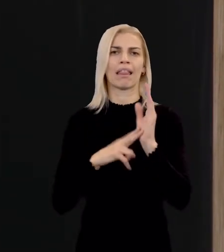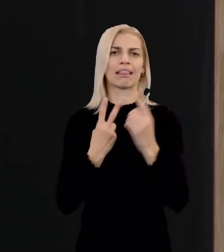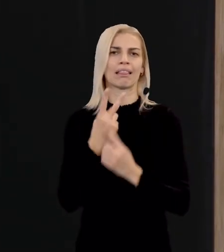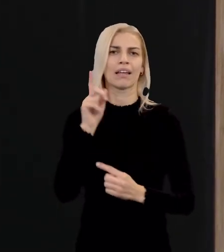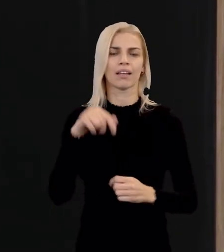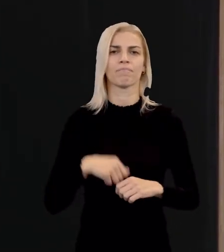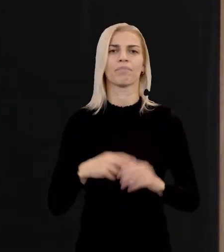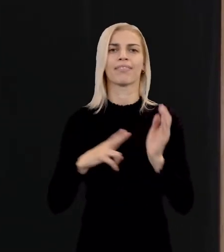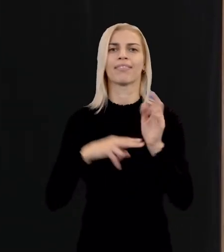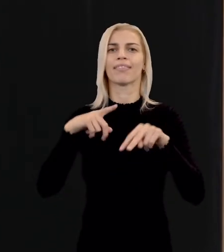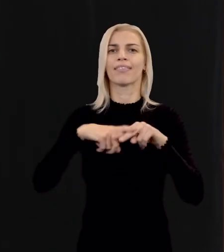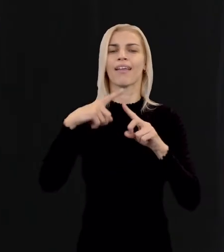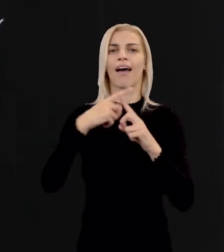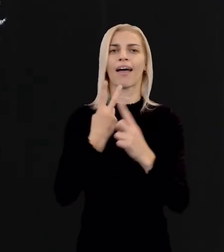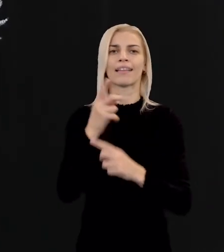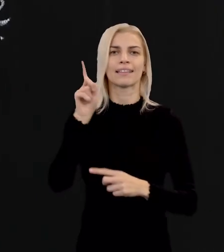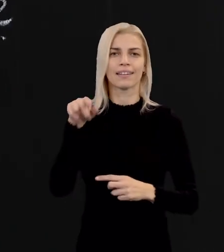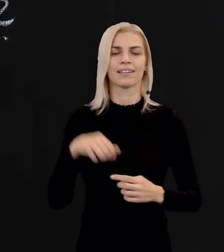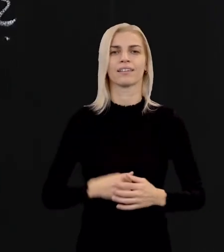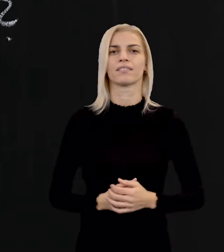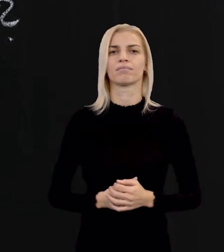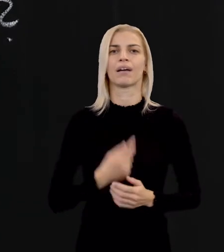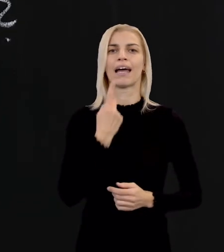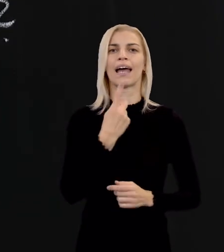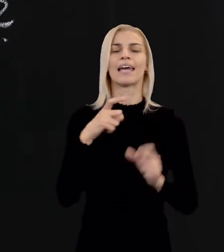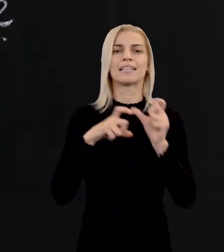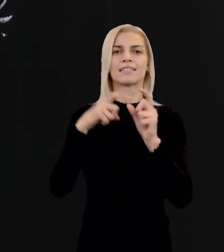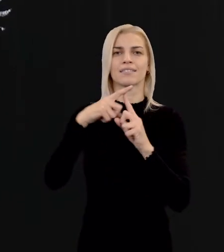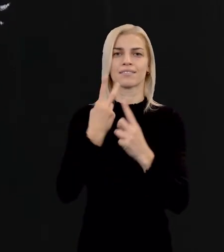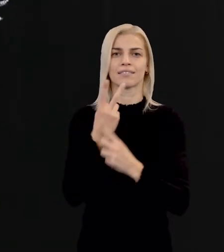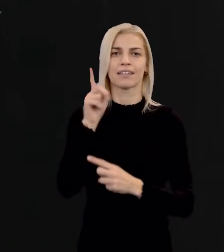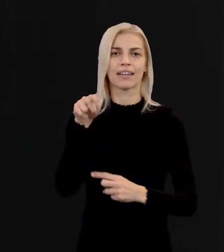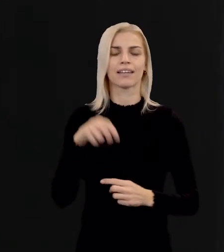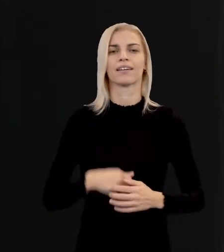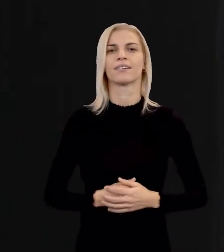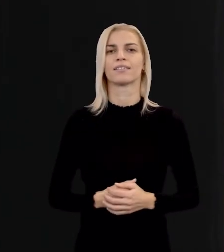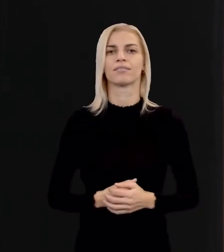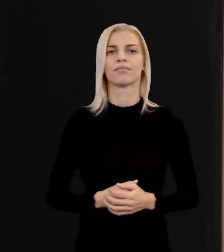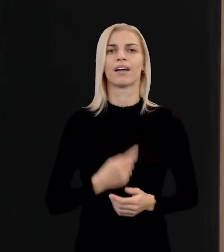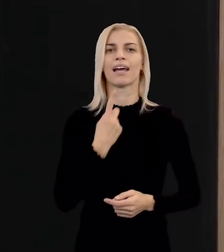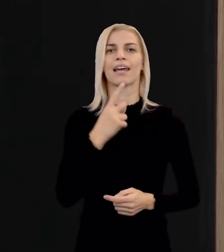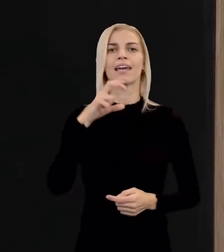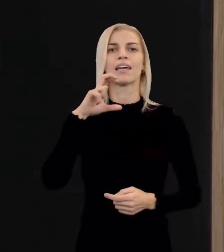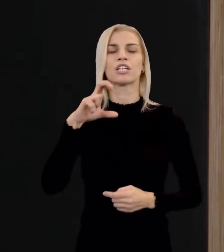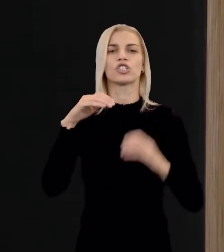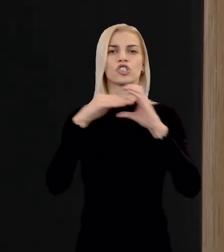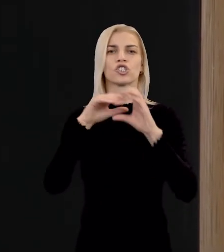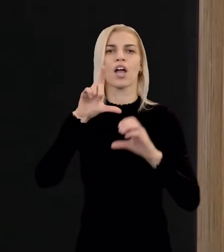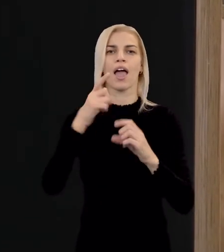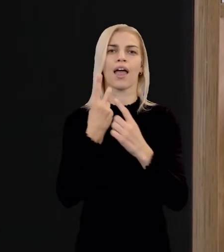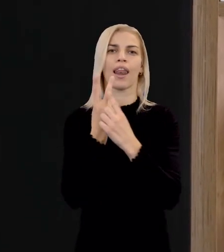Ni-na-ty-ist-y i-čely.